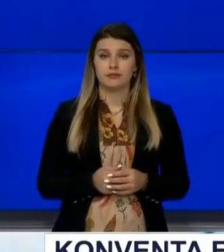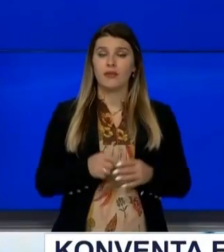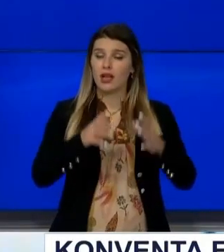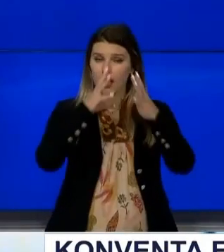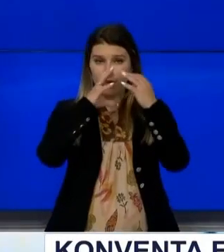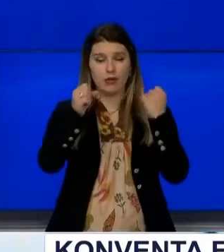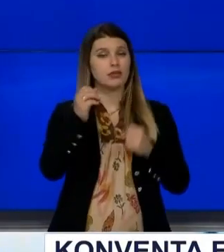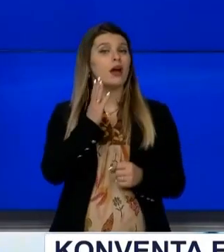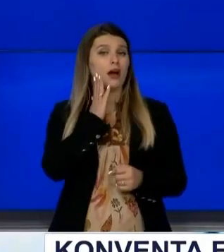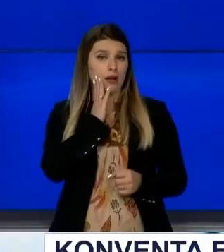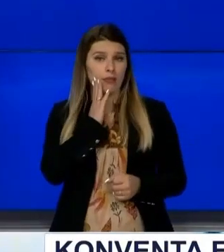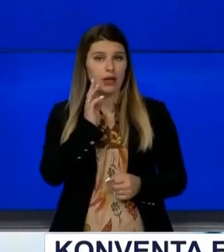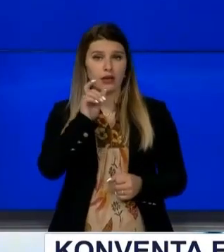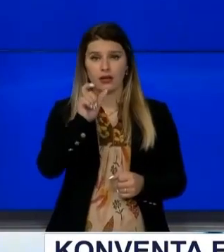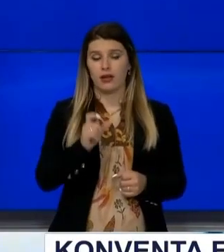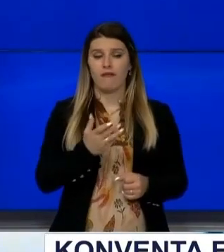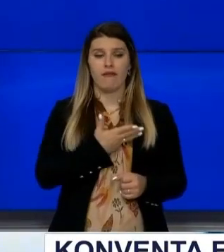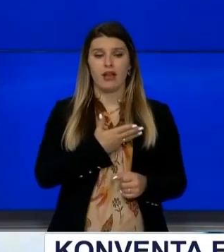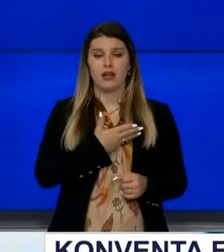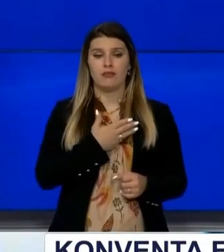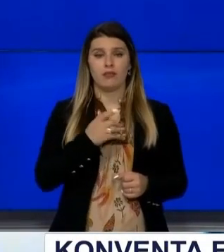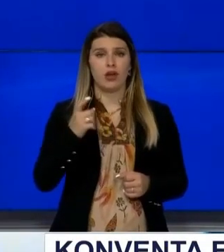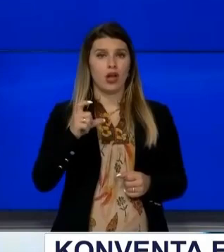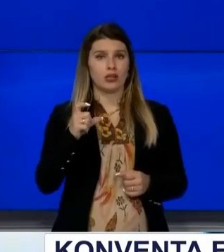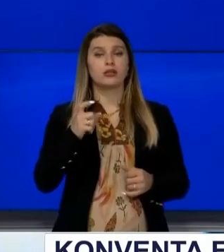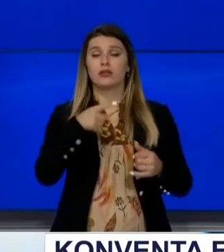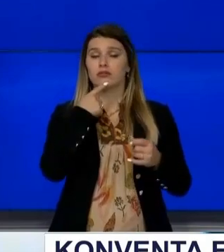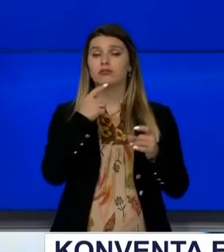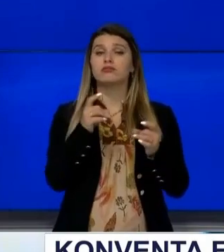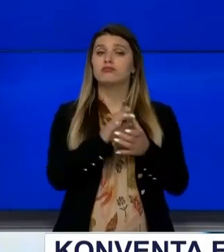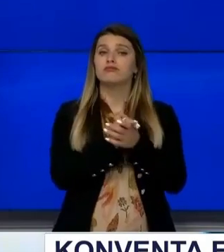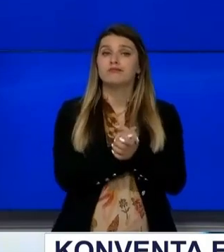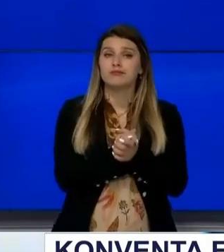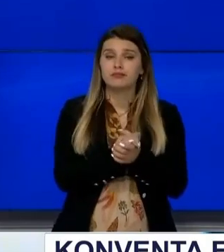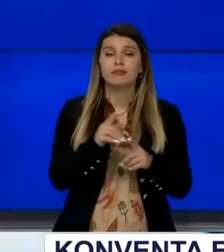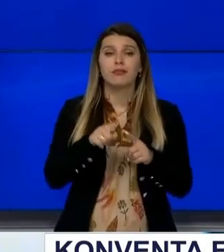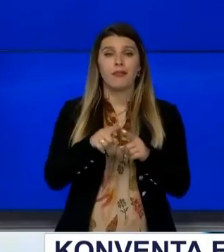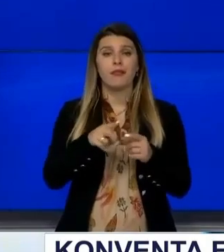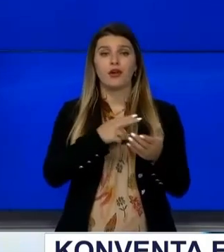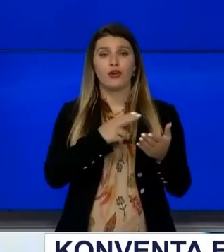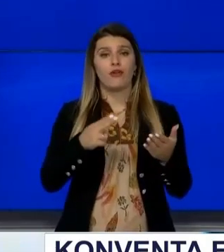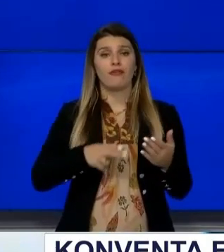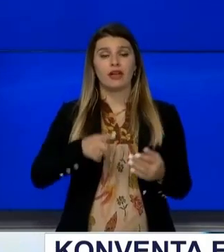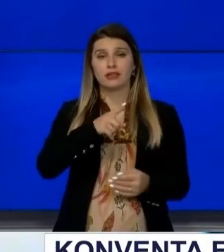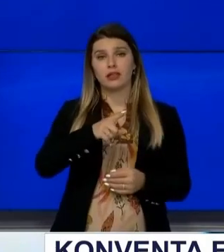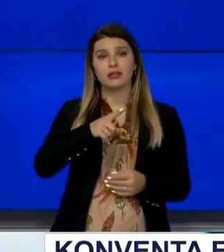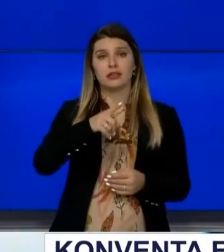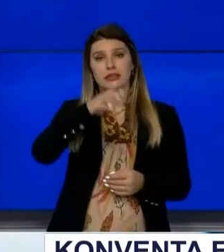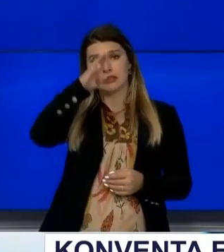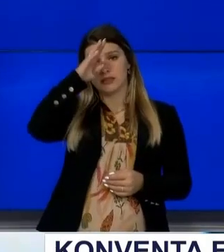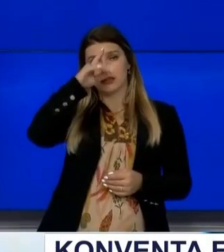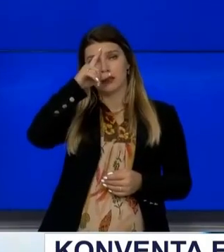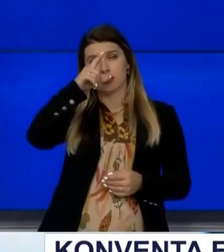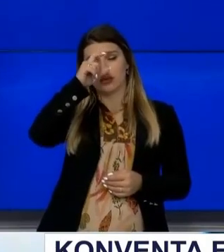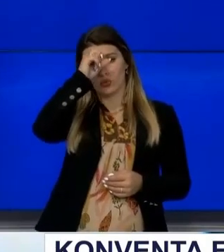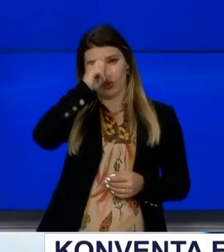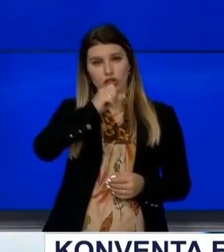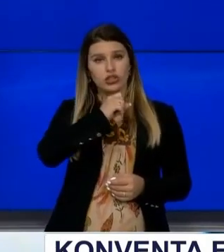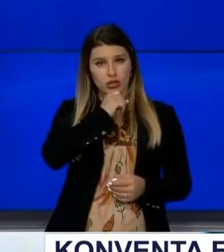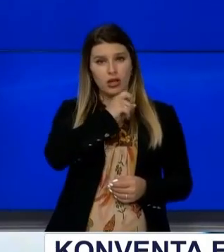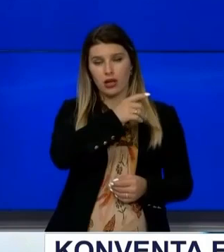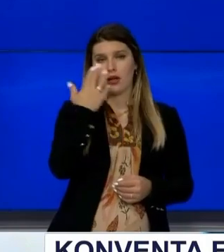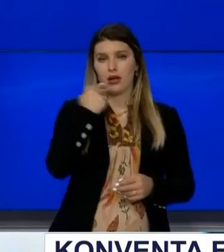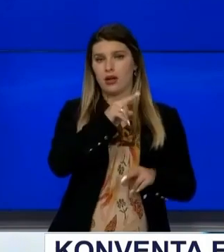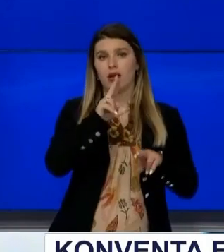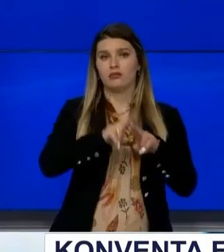Ambasadori Amerikanë në Kosovë, Filip Kastnet, ka përgëzuar miratimin e konventës të Stambolit nga deputetit e kuvendit e Kosovës të